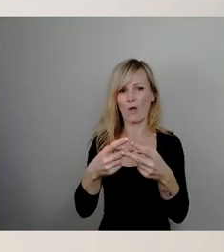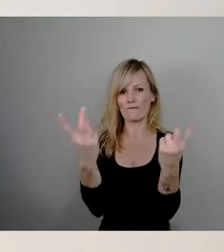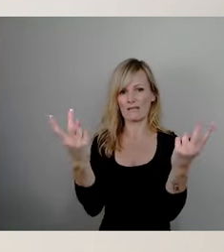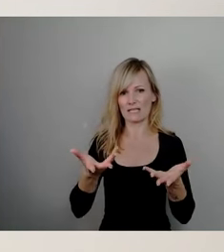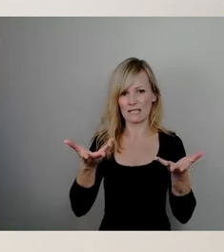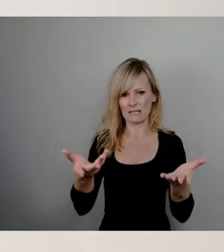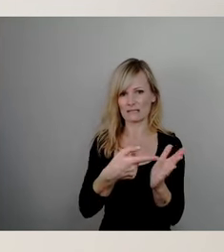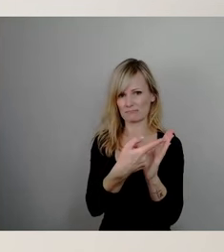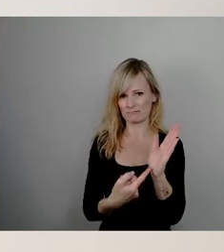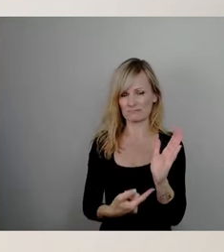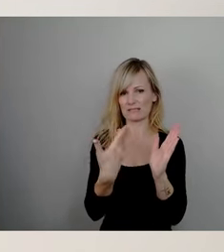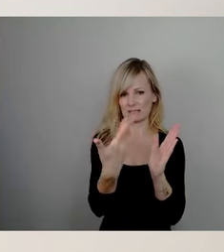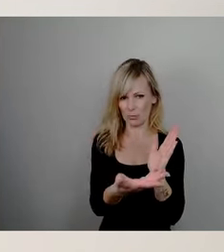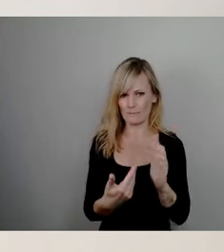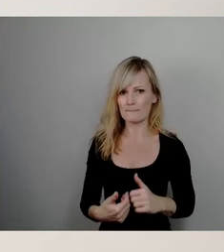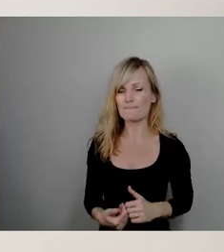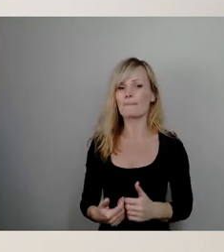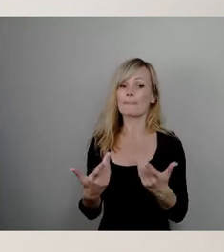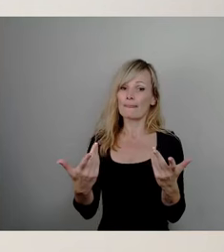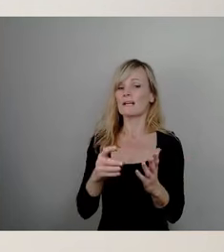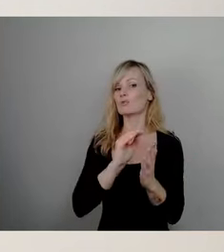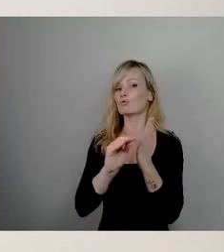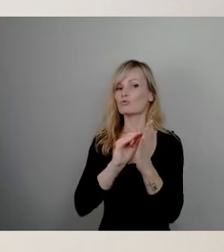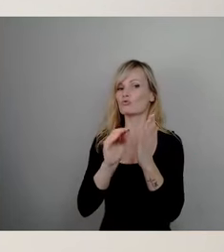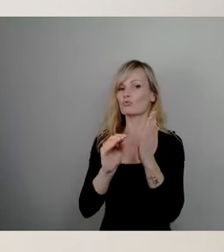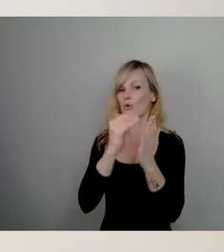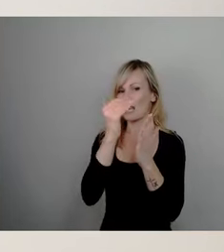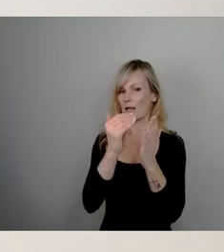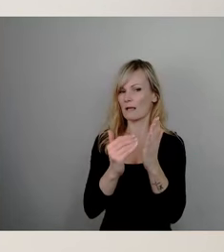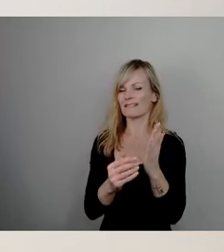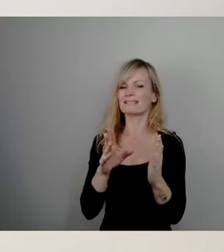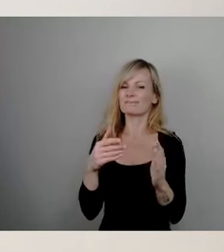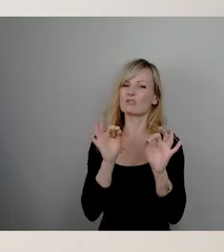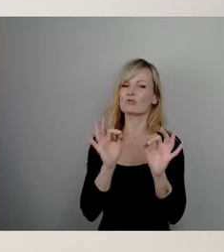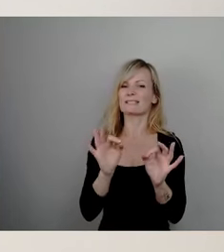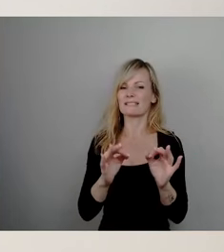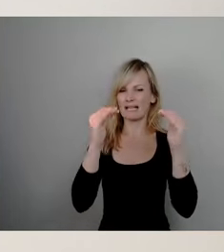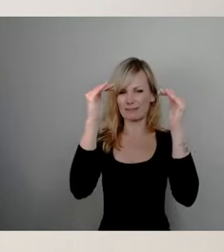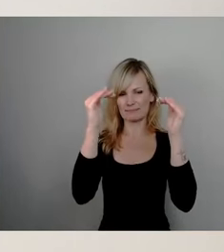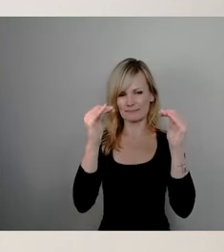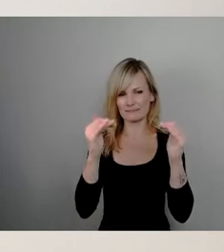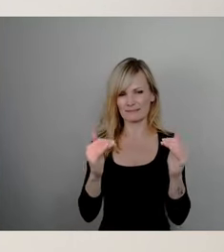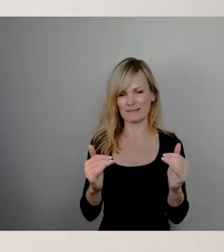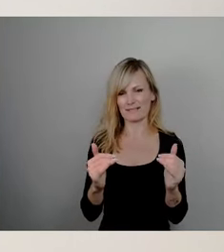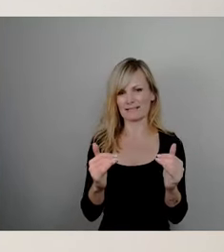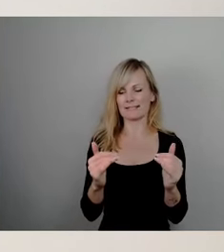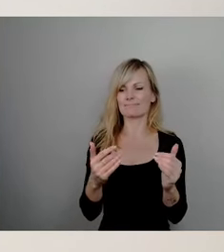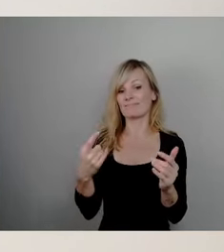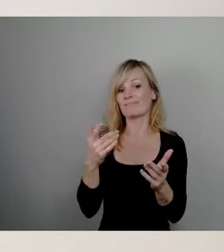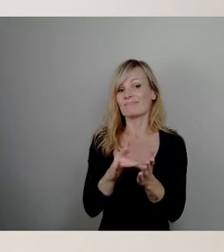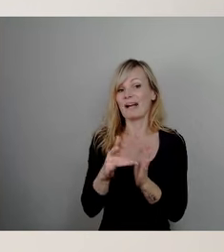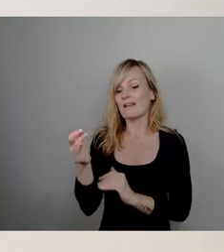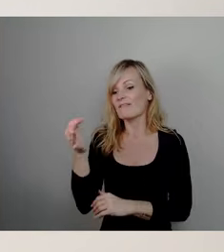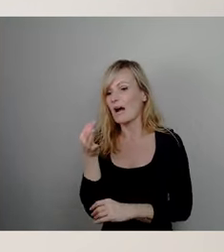den Schulen, und da geht es nach einem gewissen Ranking, das wird heute auch noch mal eine Rolle spielen, weil die Frage war nach einem gewissen